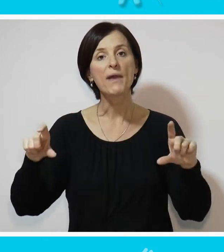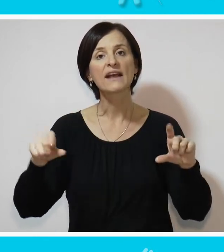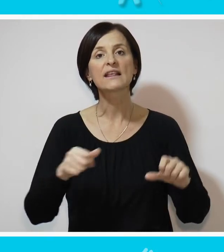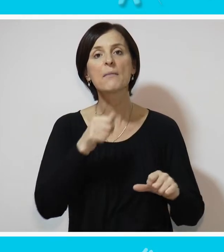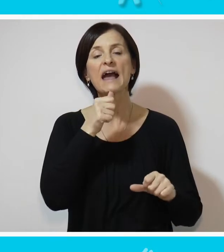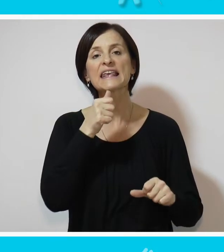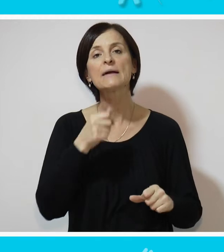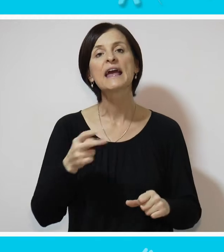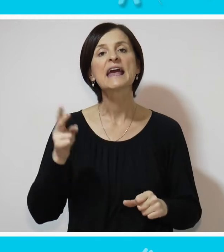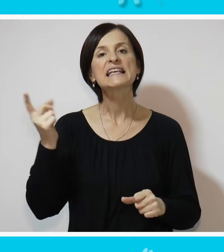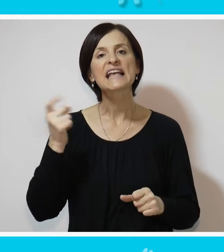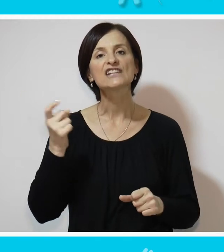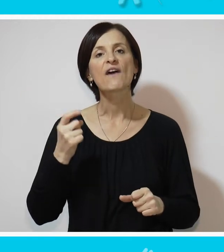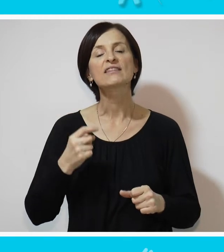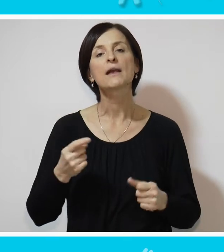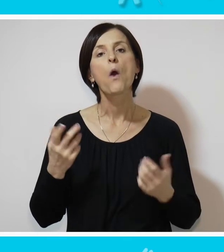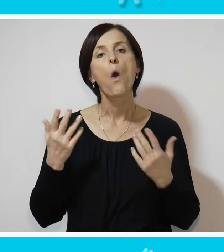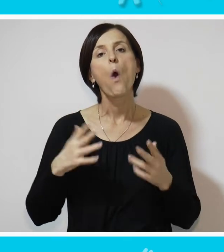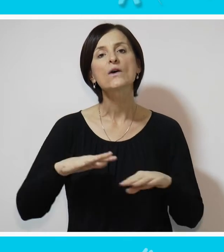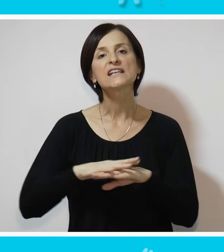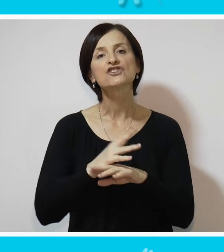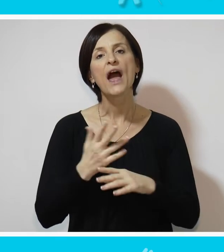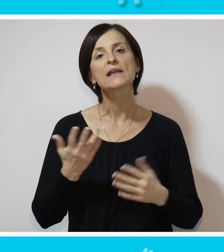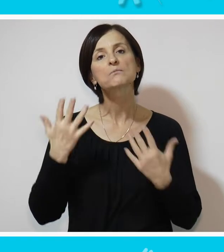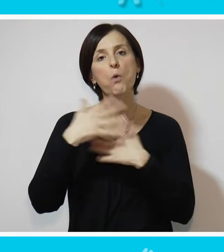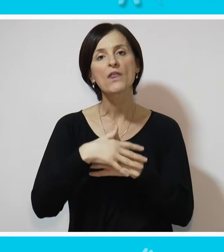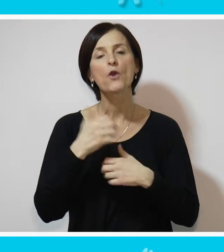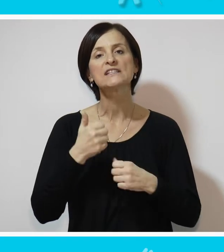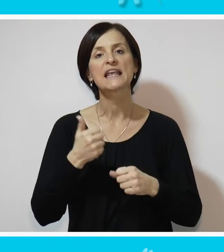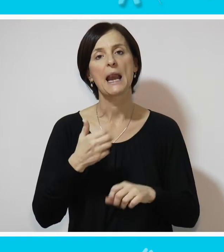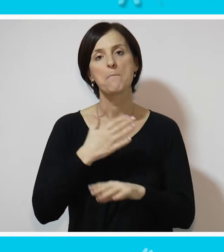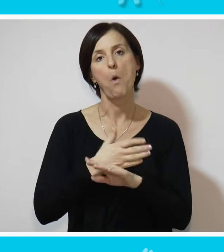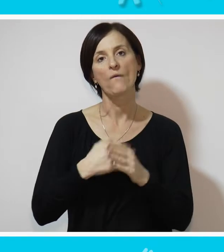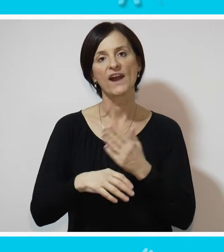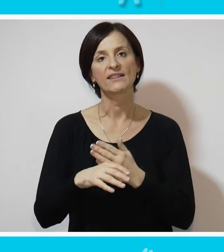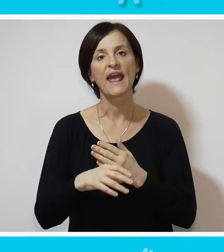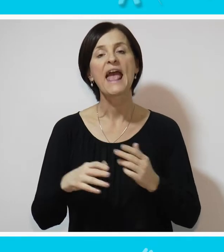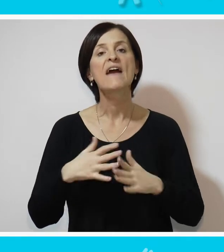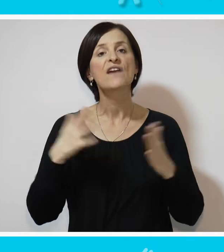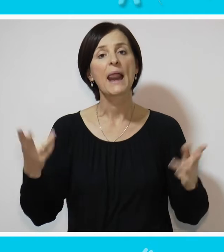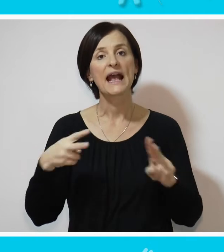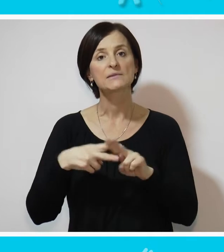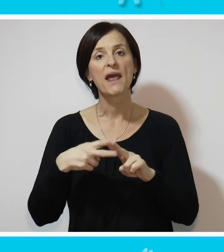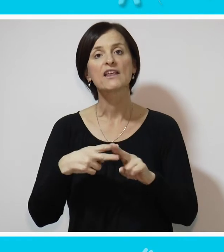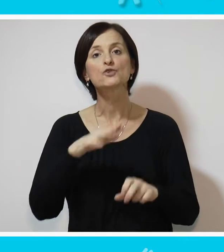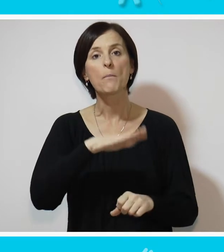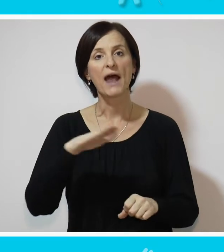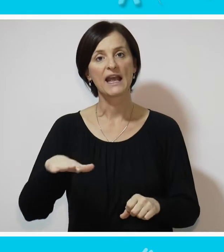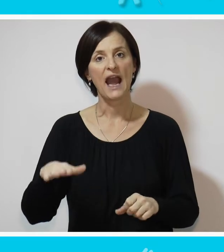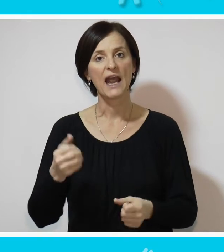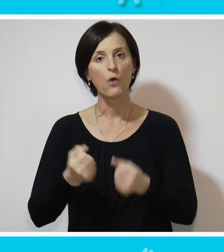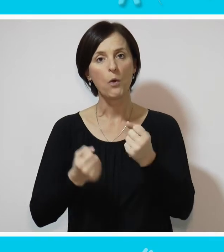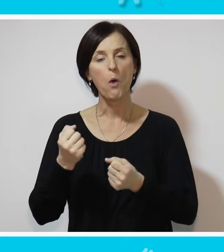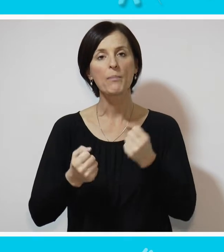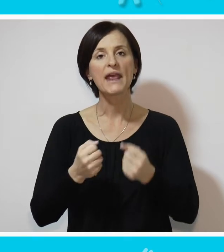uslugama i zazvati osjećaj izbunjenosti ili čak uzrokovati povrede. Velika smetnja su parkirani